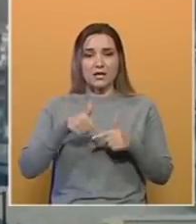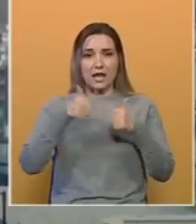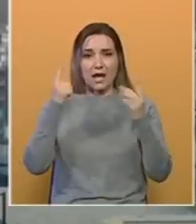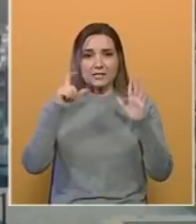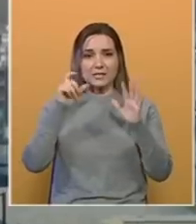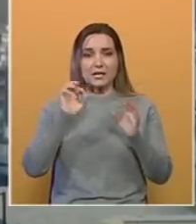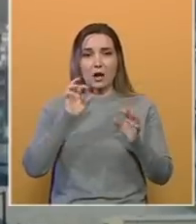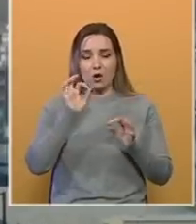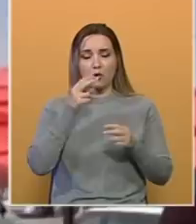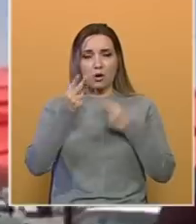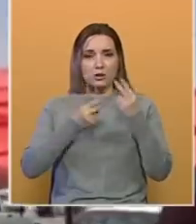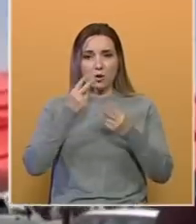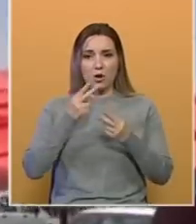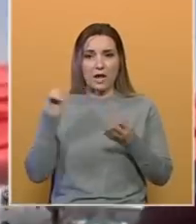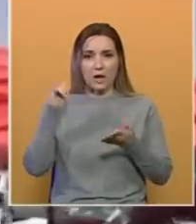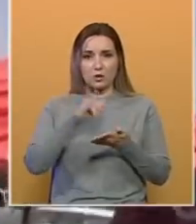slika o kontroli aerodroma.